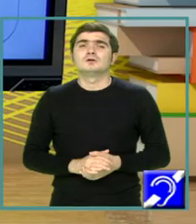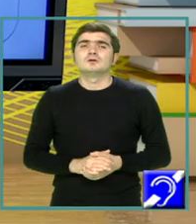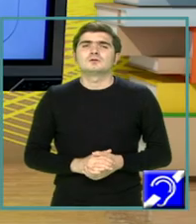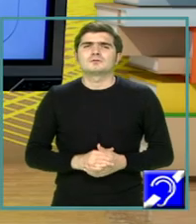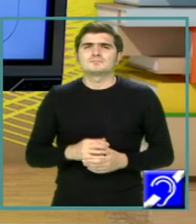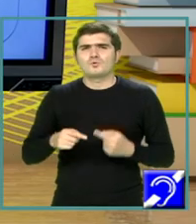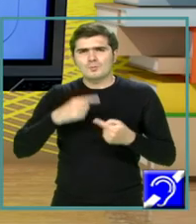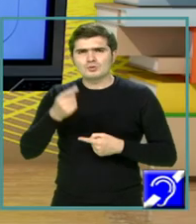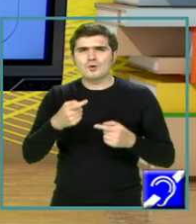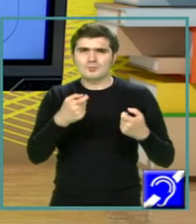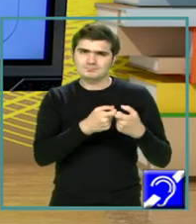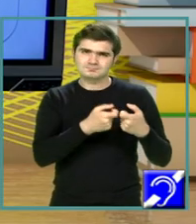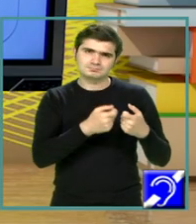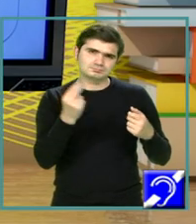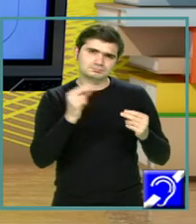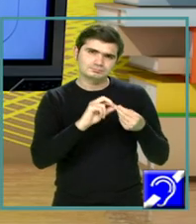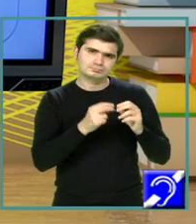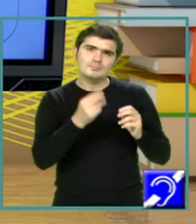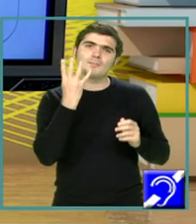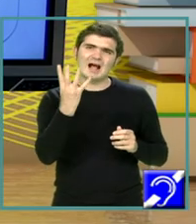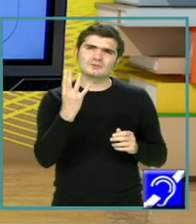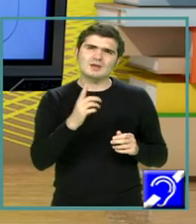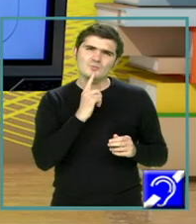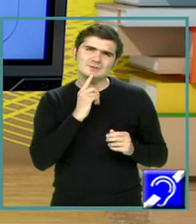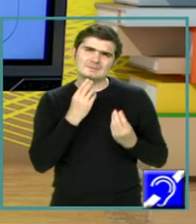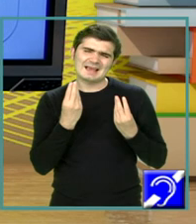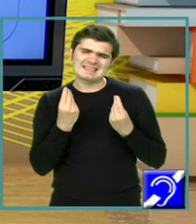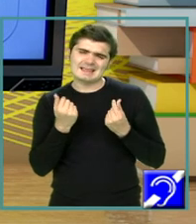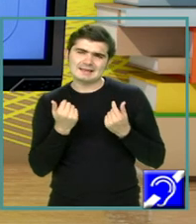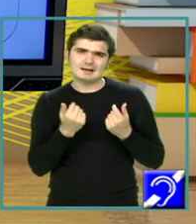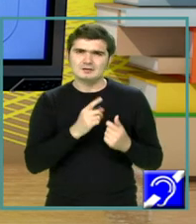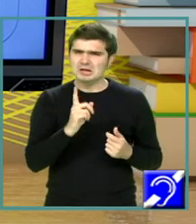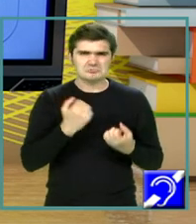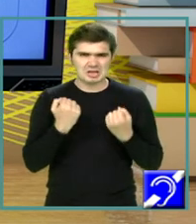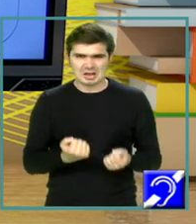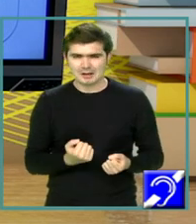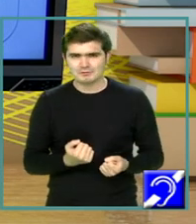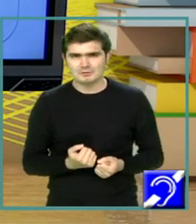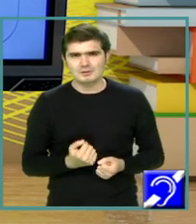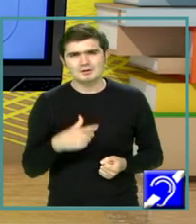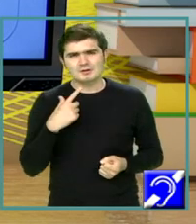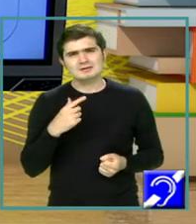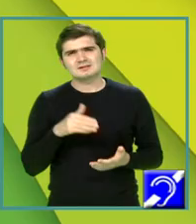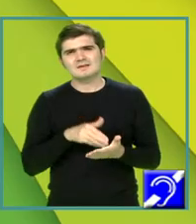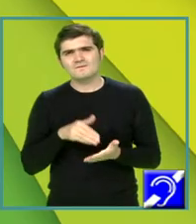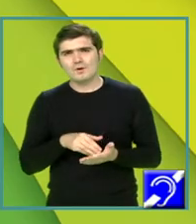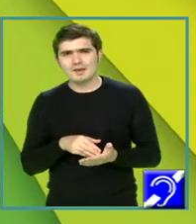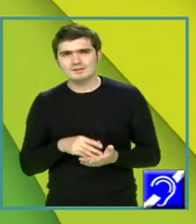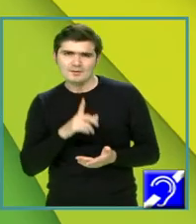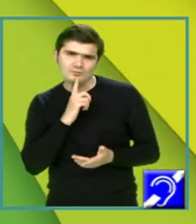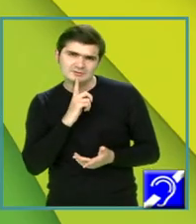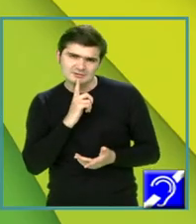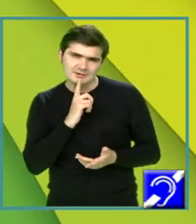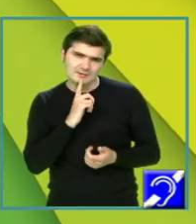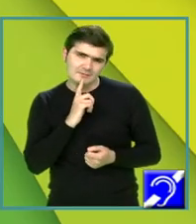puțin mai delicat, să spun așa, dar asta nu înseamnă dificil, ci doar că implică un pic de